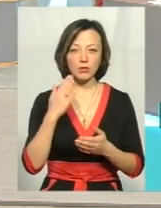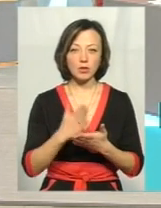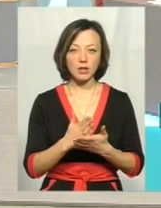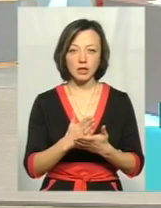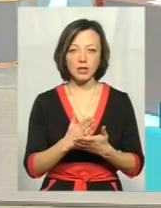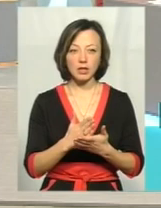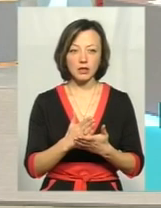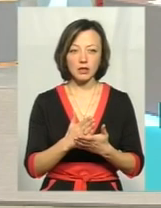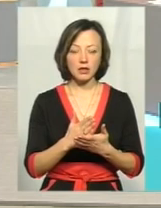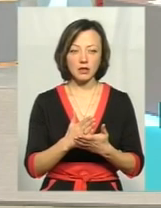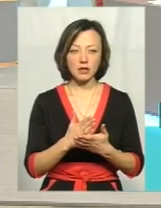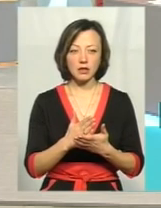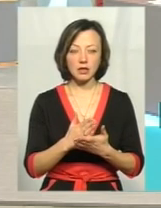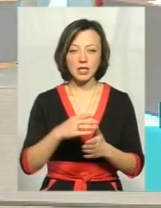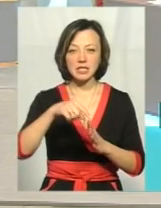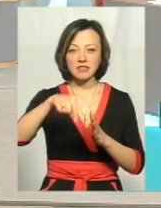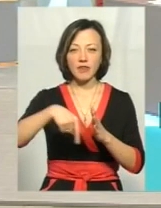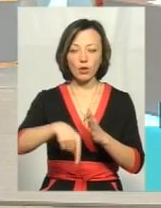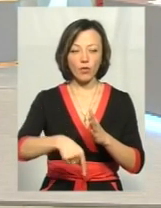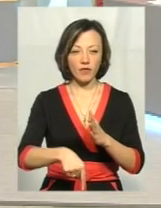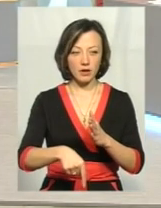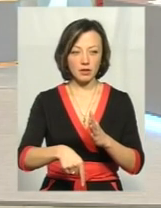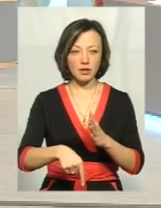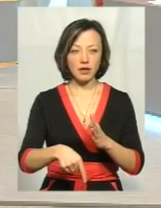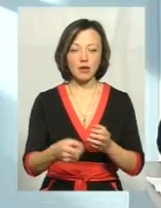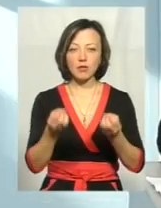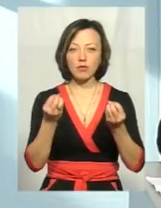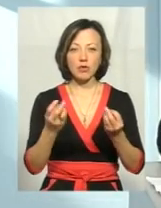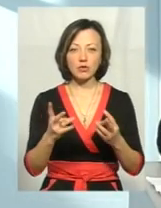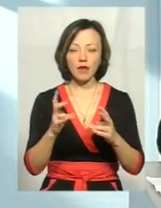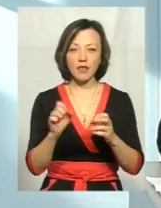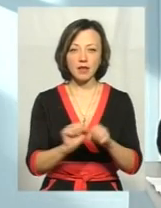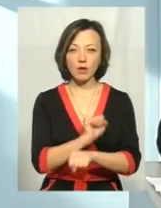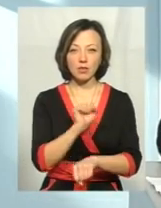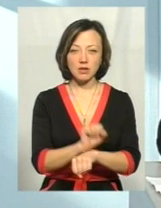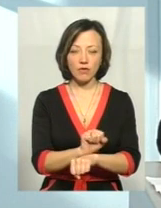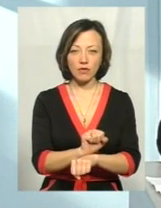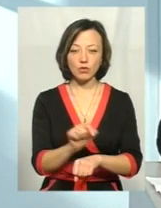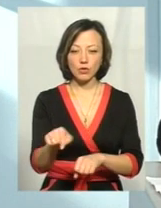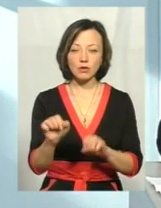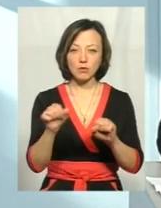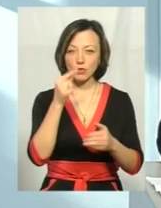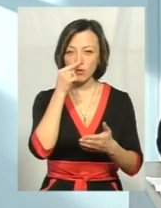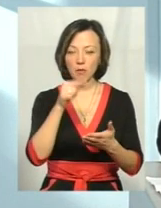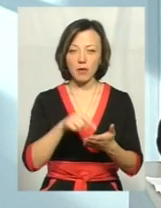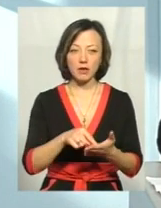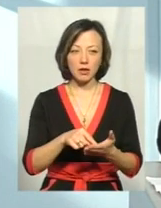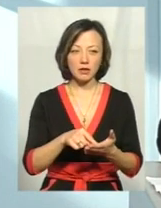свердловин артезіанських, які просто не законсервовані. І туди можуть попадати